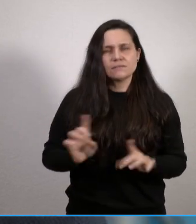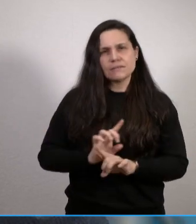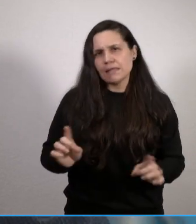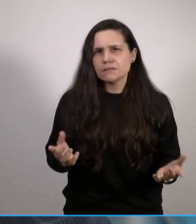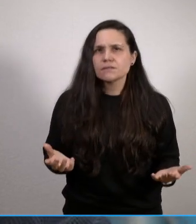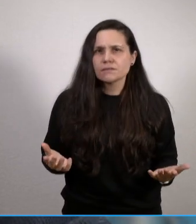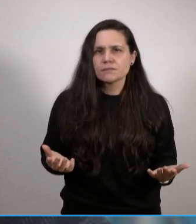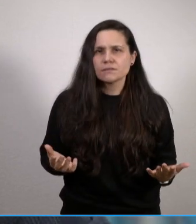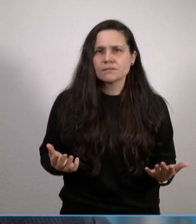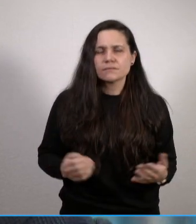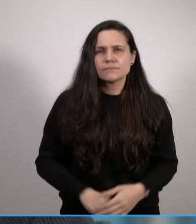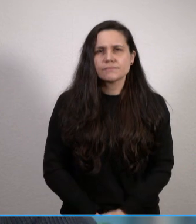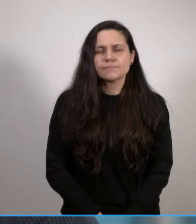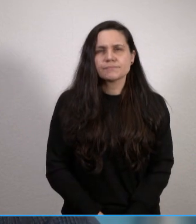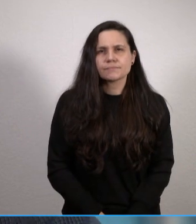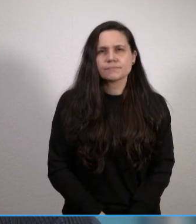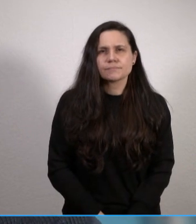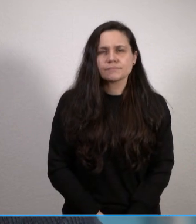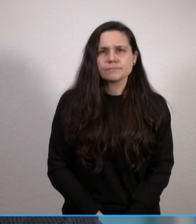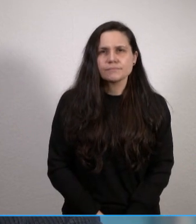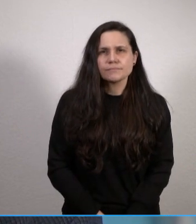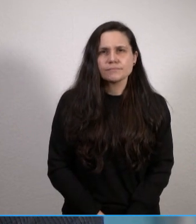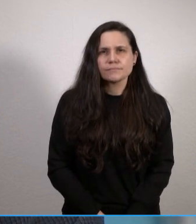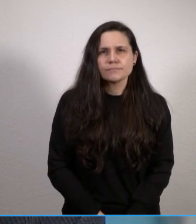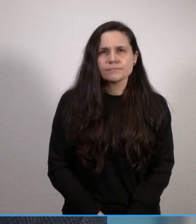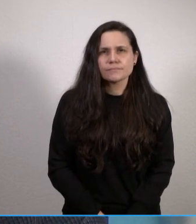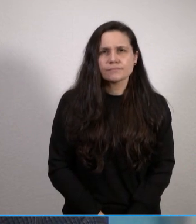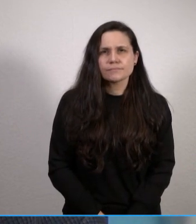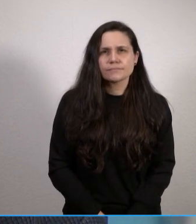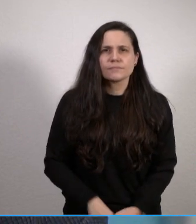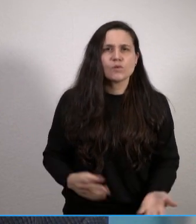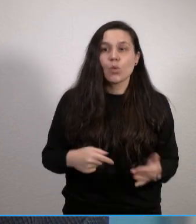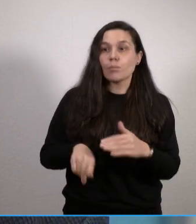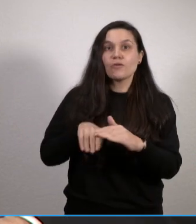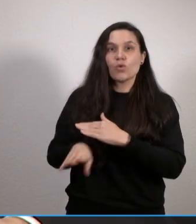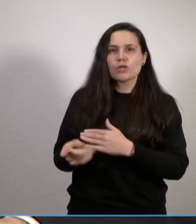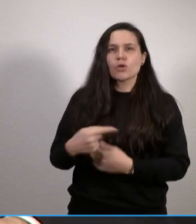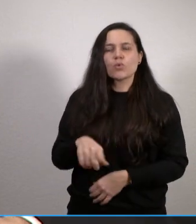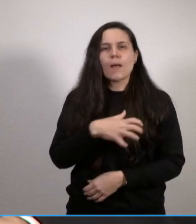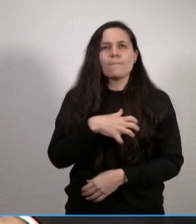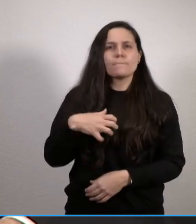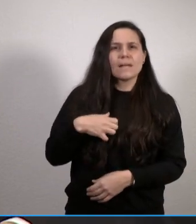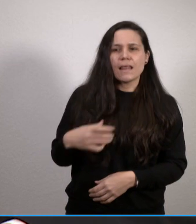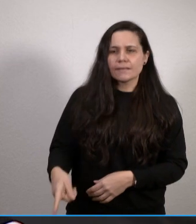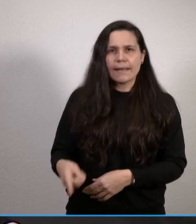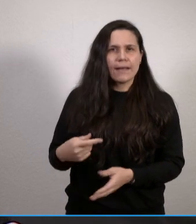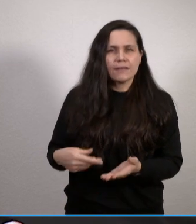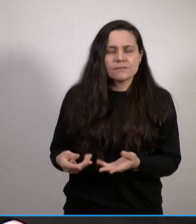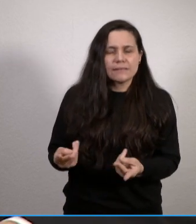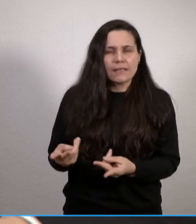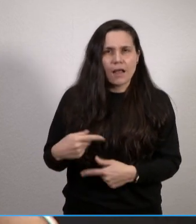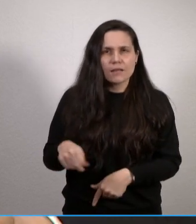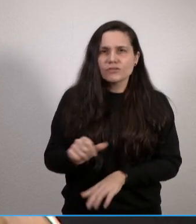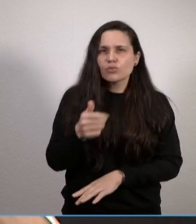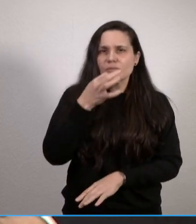Militärangehörigen geben. Herr Fröhlich, wenn wir mal den Standort